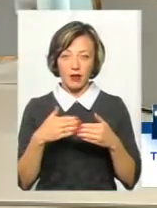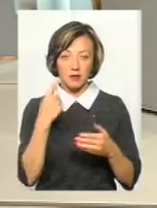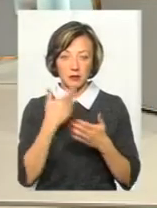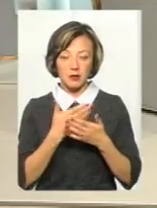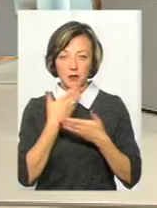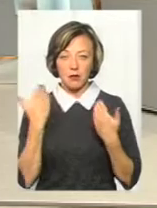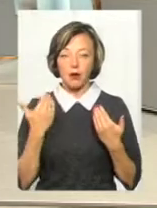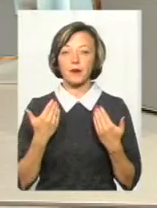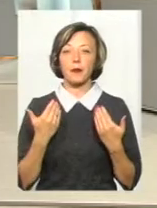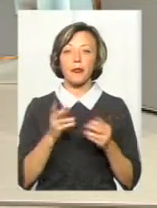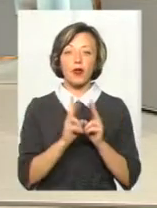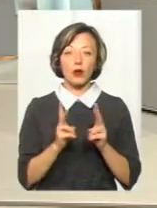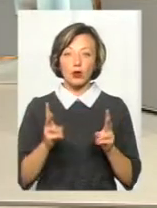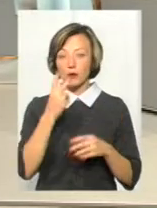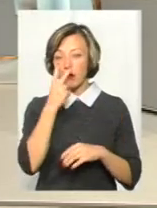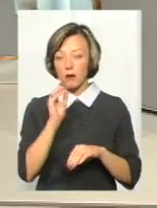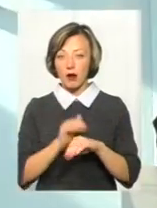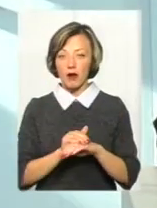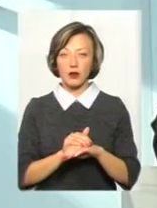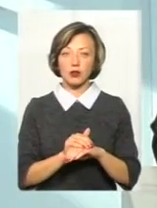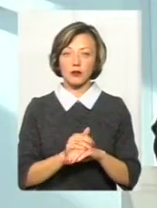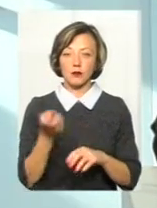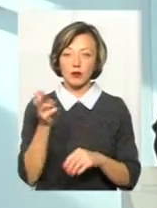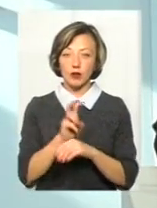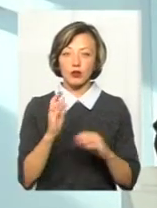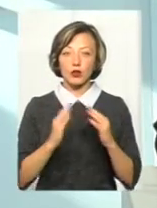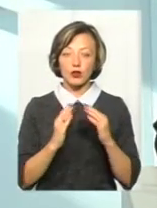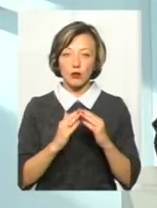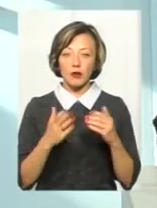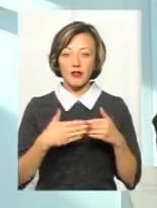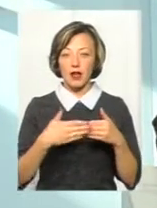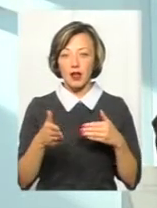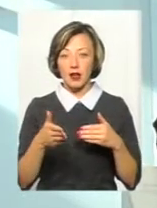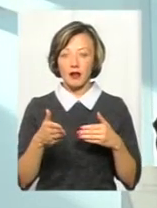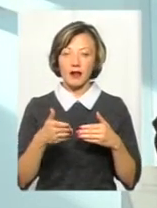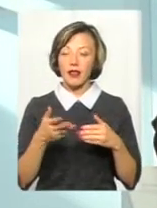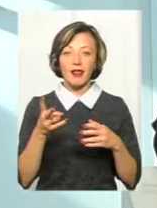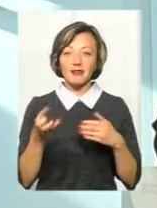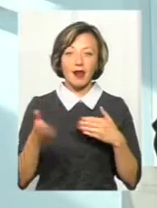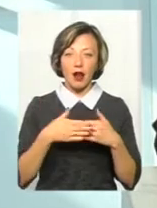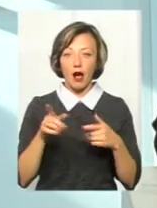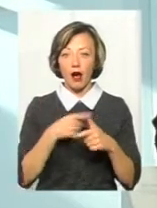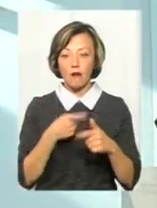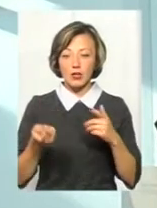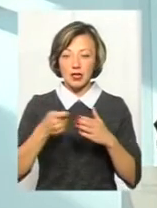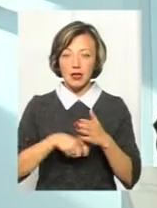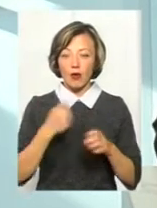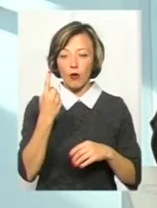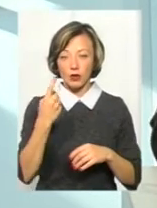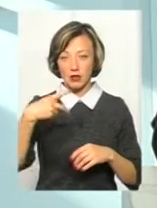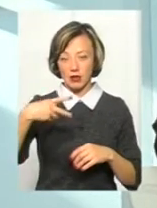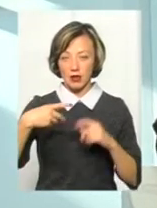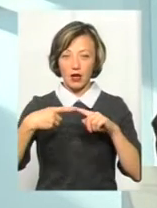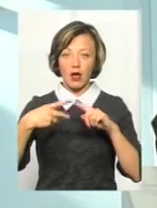Тому, якщо хтось побачив, прийшовши додому, що двері або не закриті, або закриті на один замок,